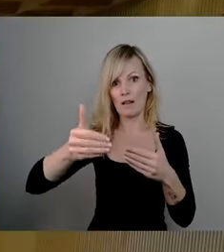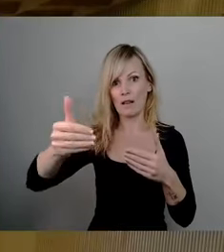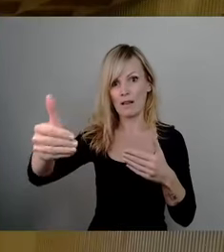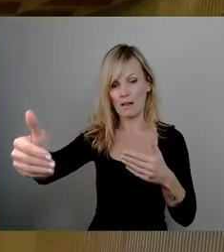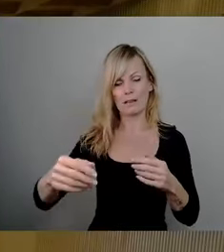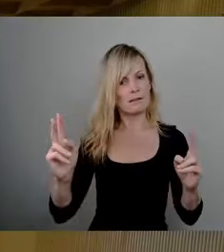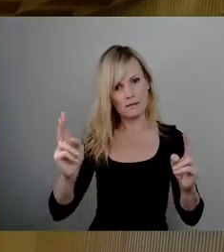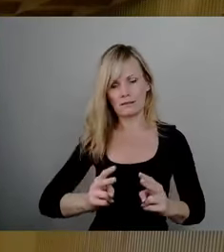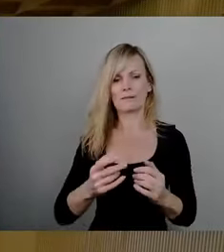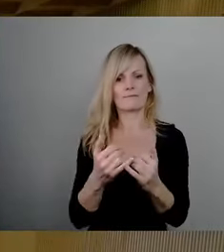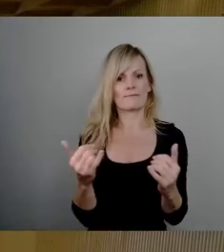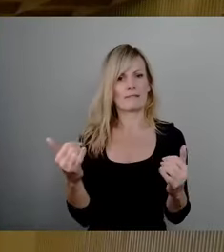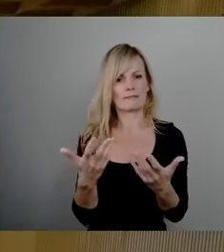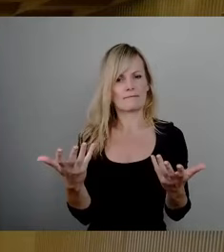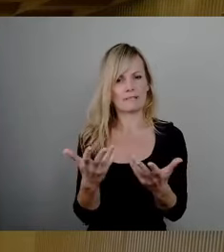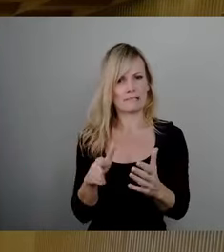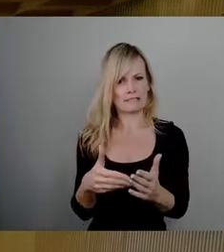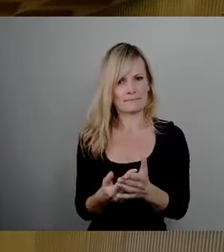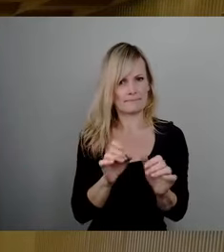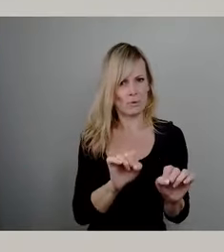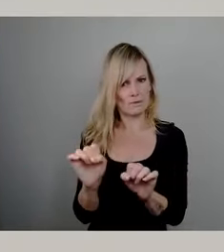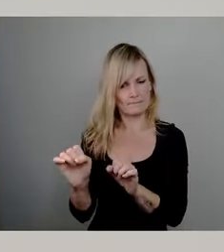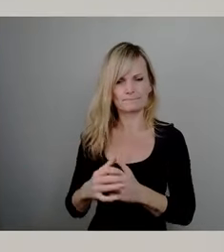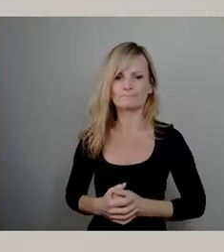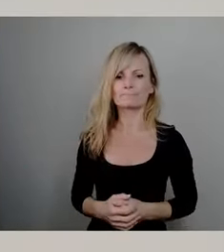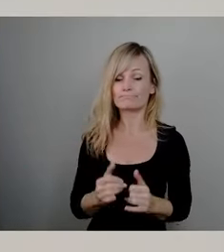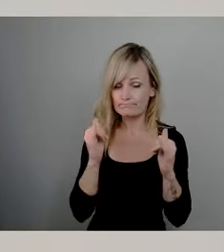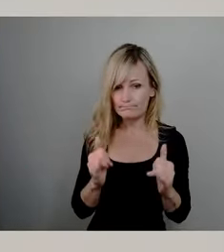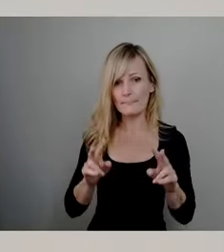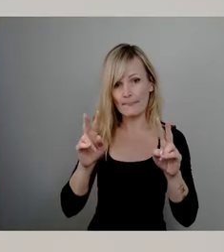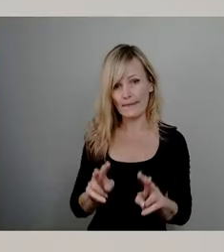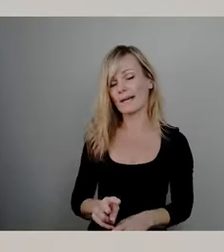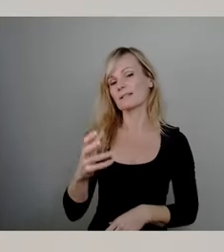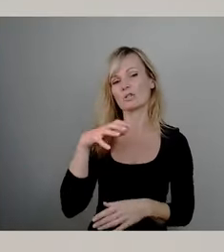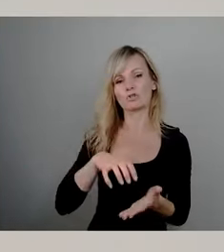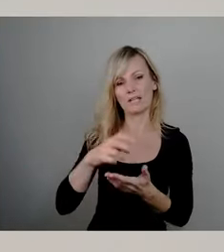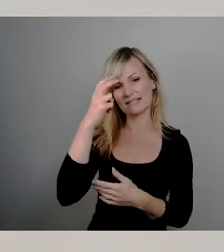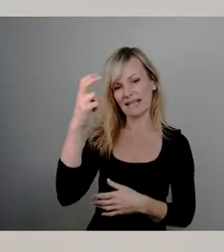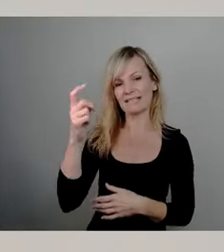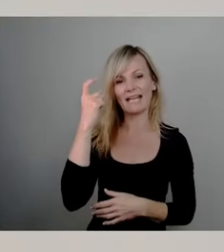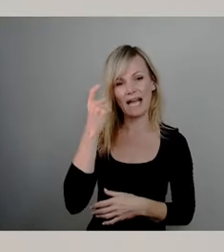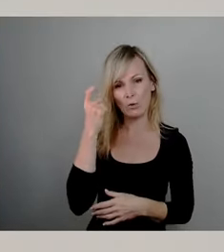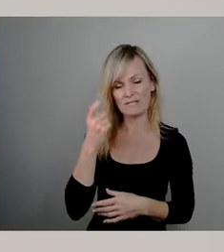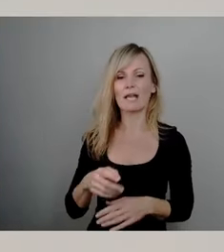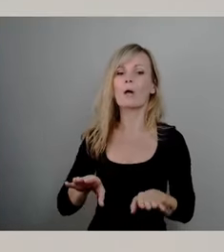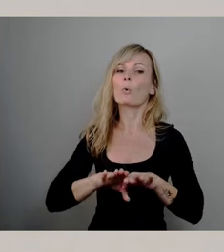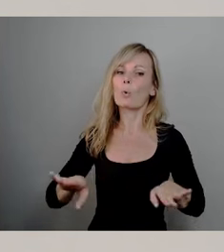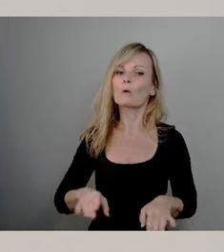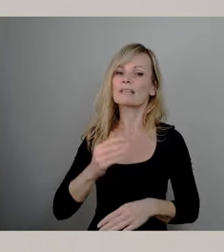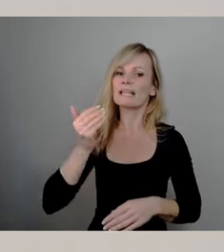Ja, sehr geehrte Frau Stadträtin Krause, der Grundtakt für Bus und Bahn ist Bestand des öffentlichen